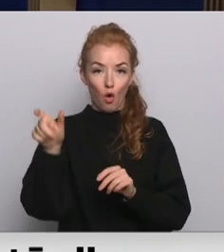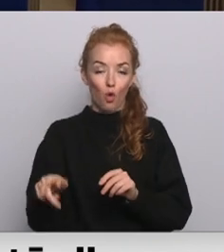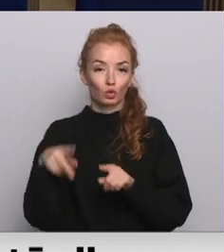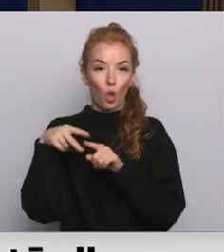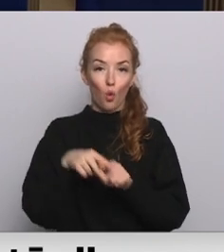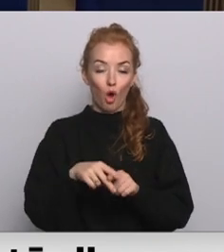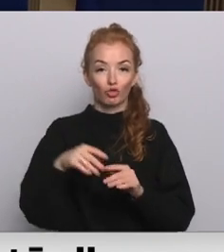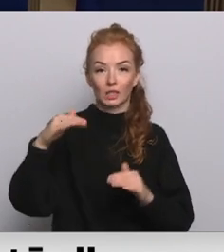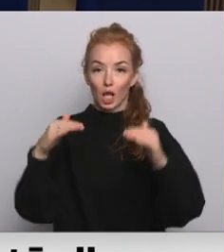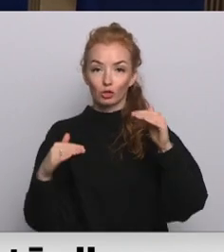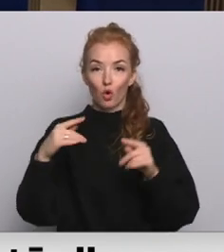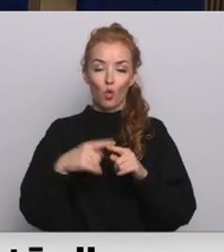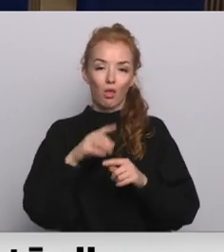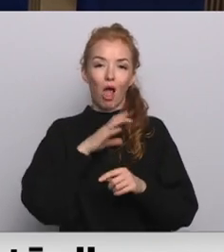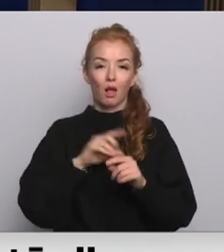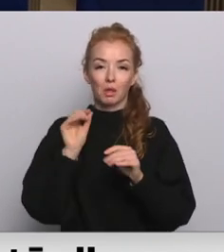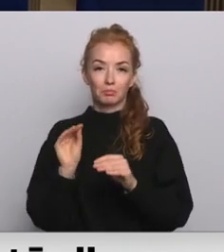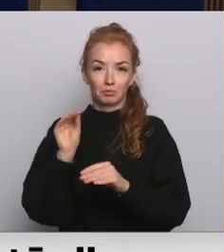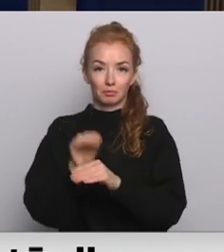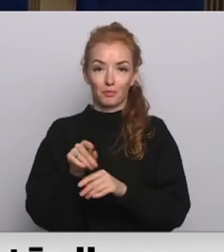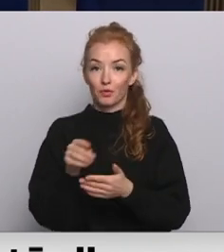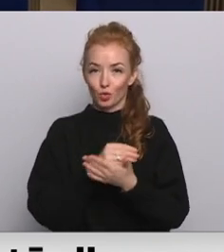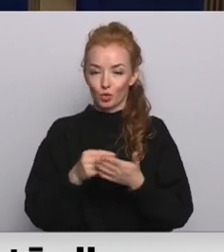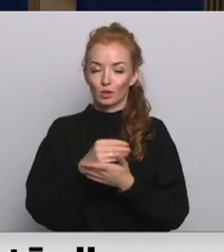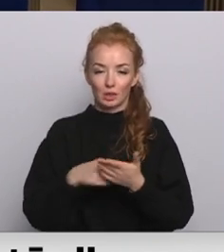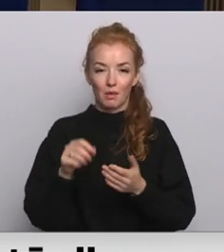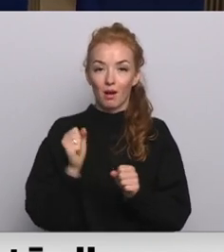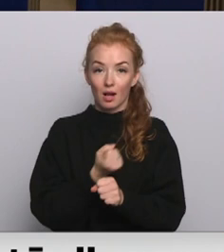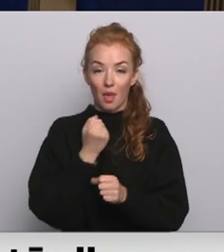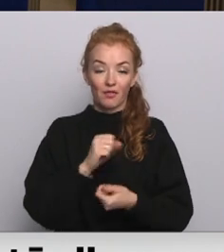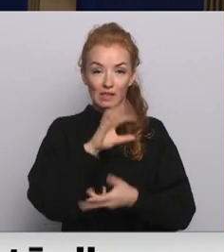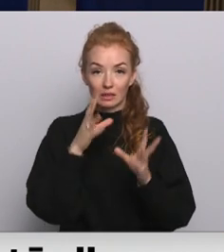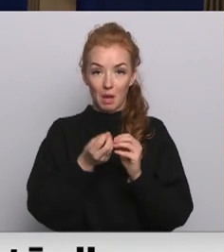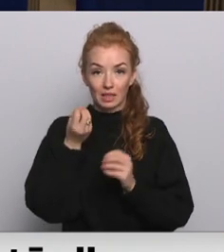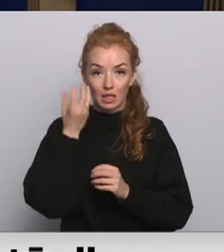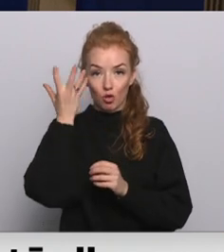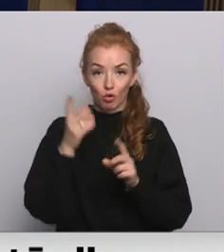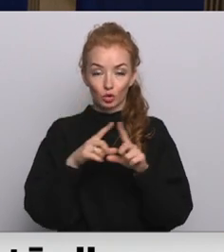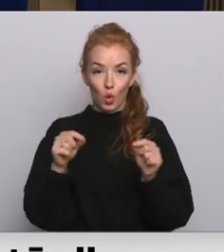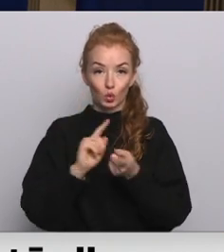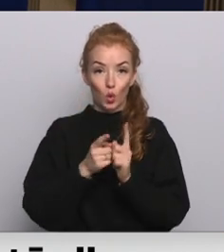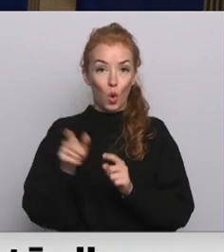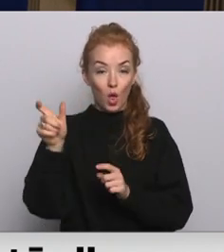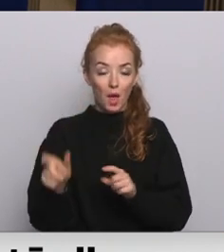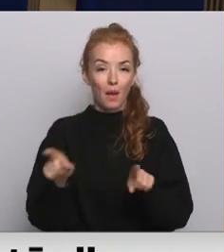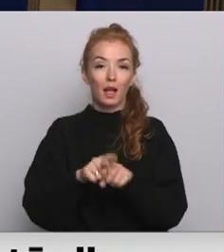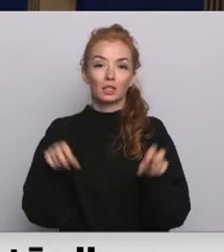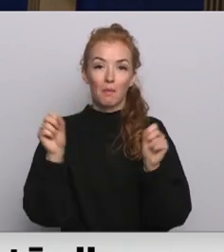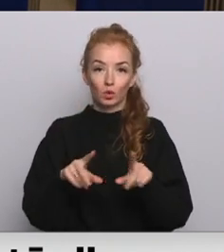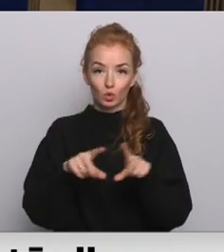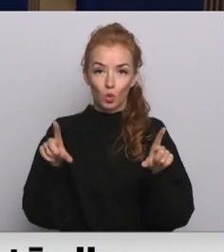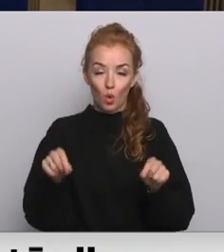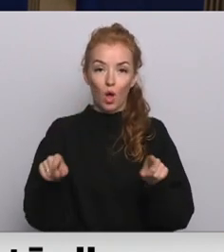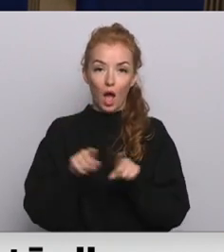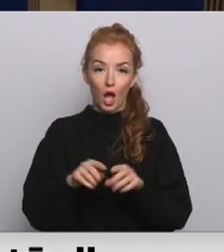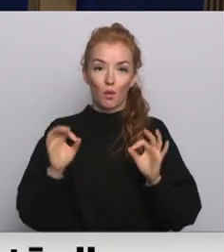izlīdzināšanai un algu mērenākai celšanai, kas nozīmētu ne tikai vispār izglītojošo skolas kolotājiem, bet arī speciālo skolu un